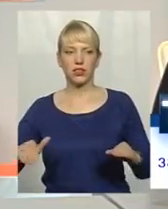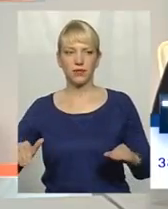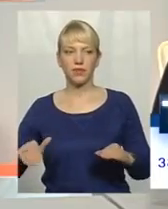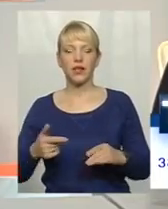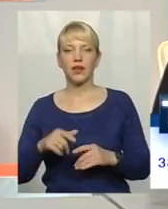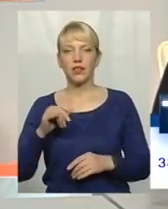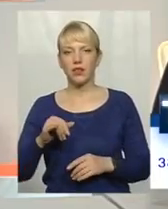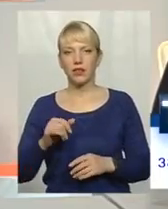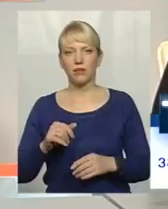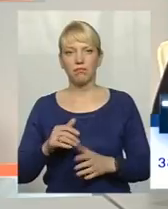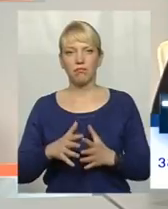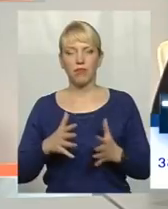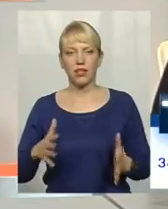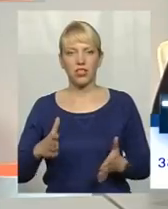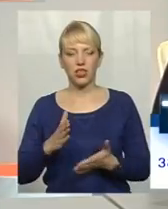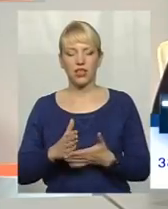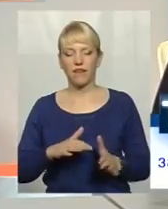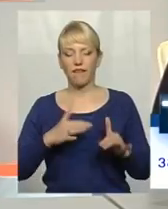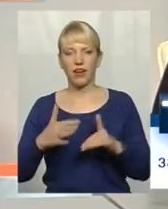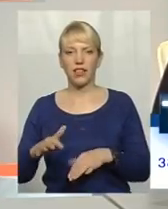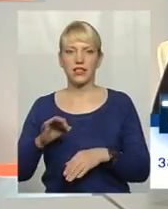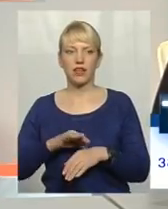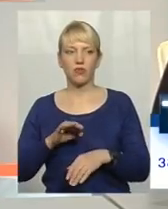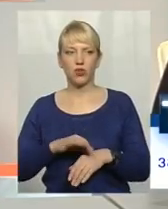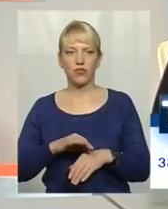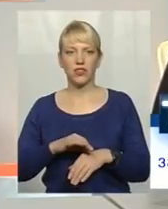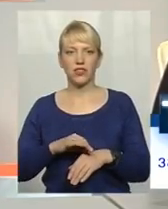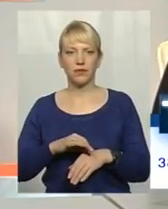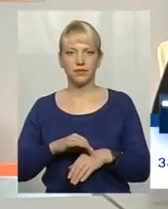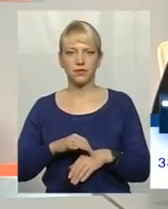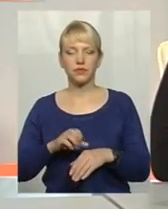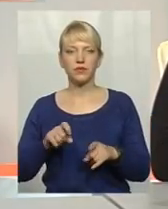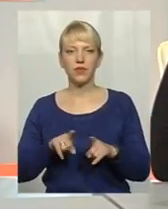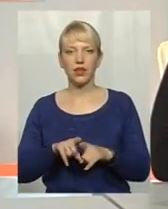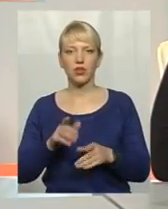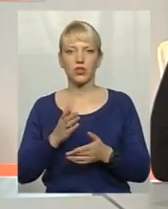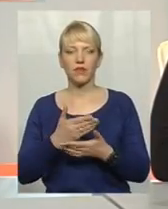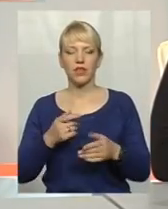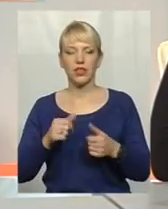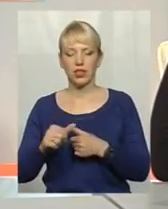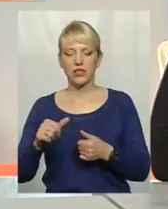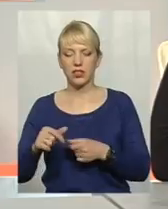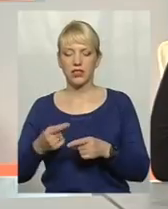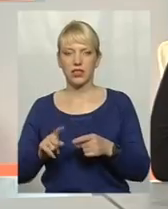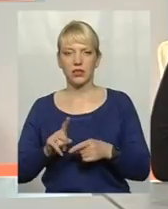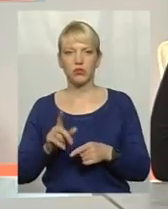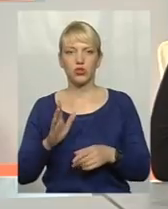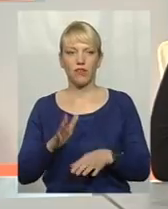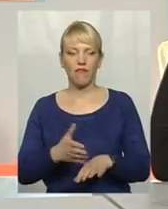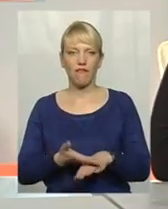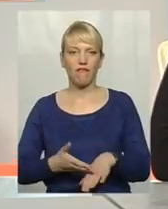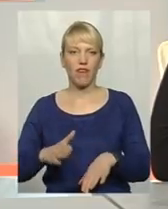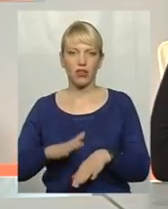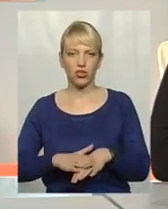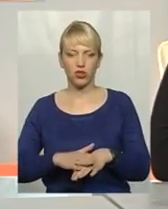тобто більша йде хвиля захворюваності. Також він відрізняється тим, що протікає важче і